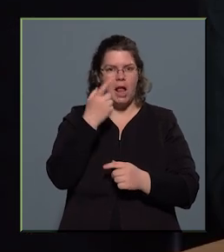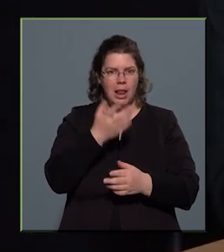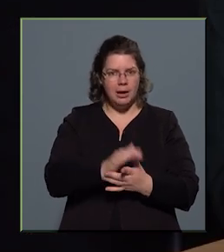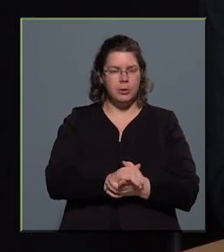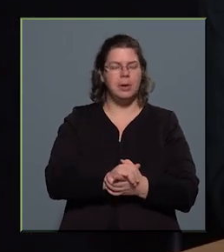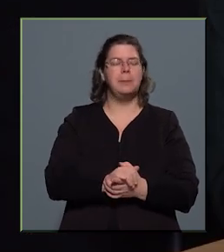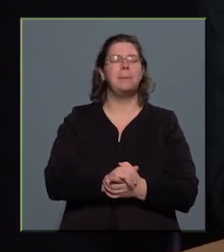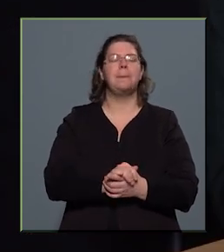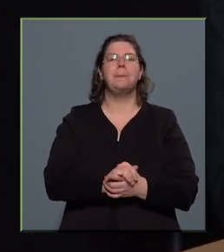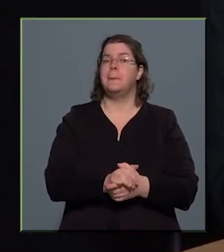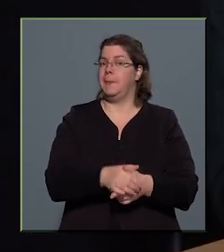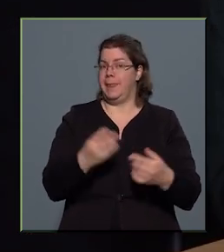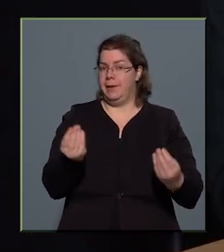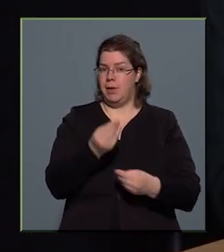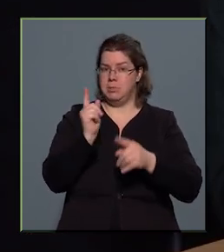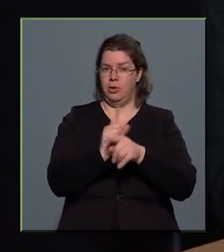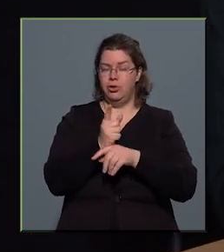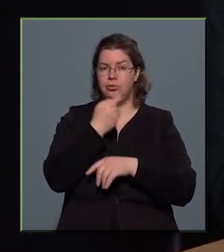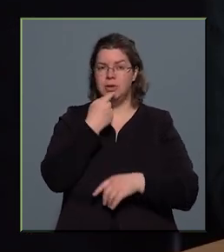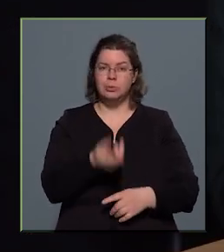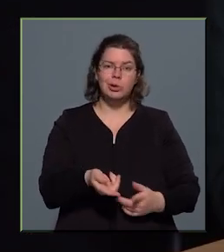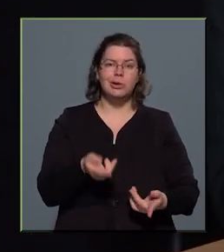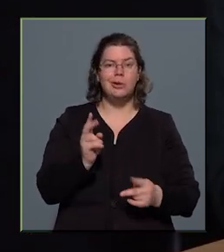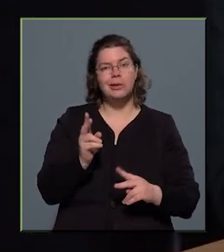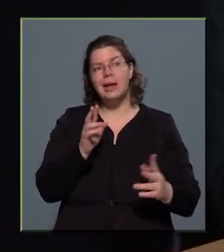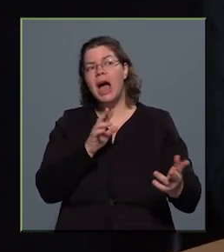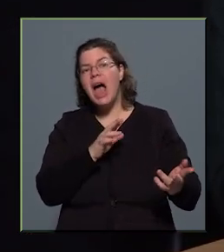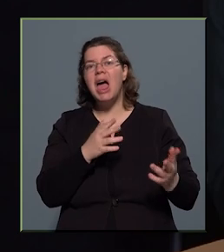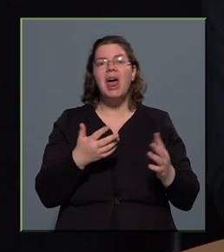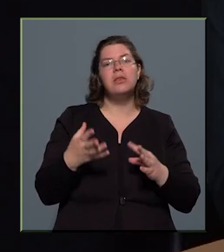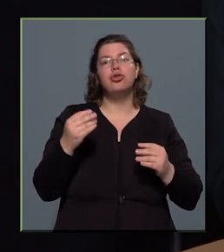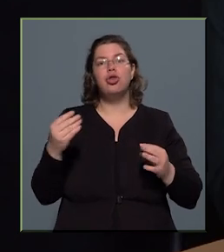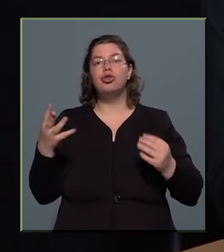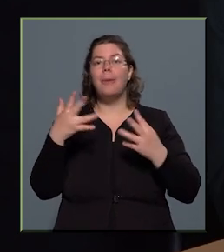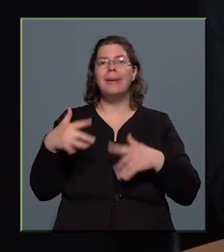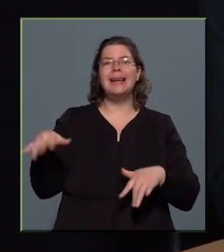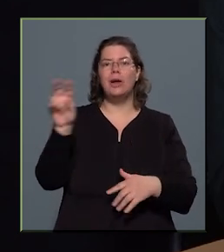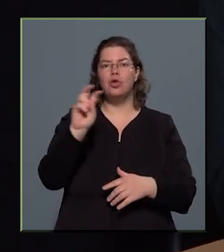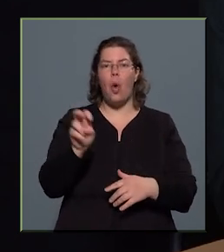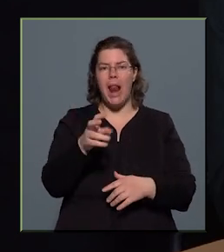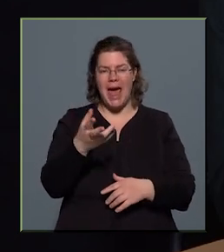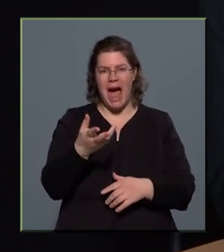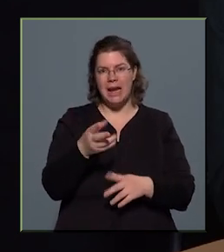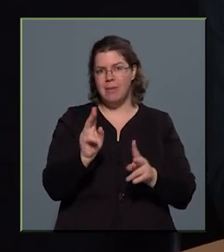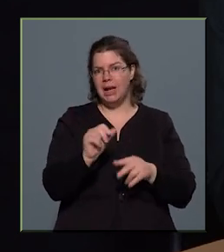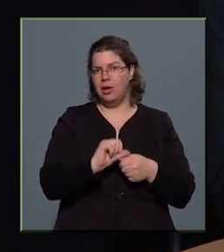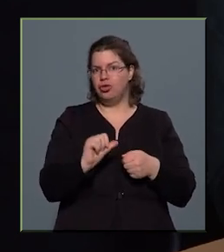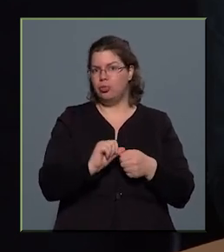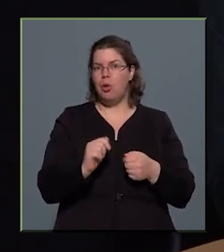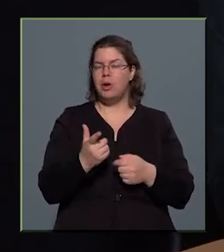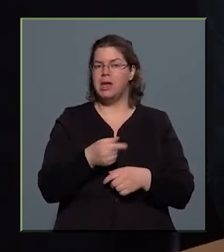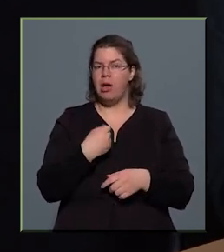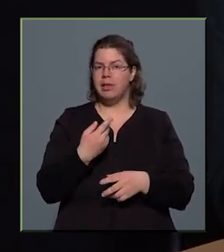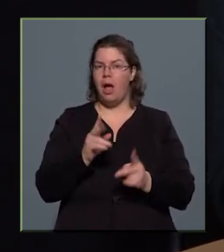valami olyasmit mondott, hogy hát sok-sok millió dollárt meg lehet spórolni azzal,